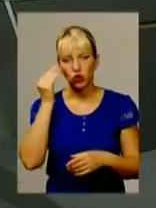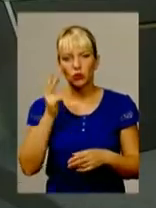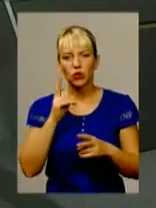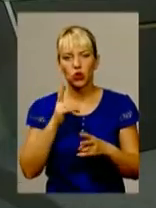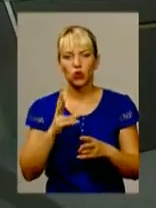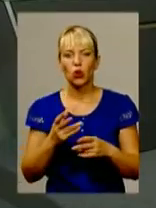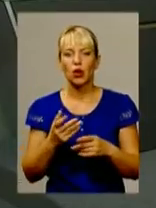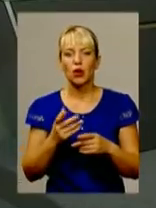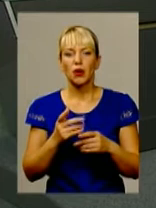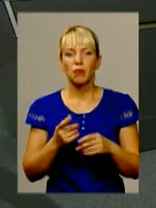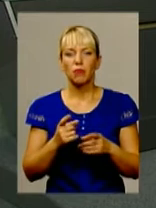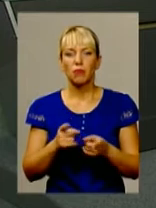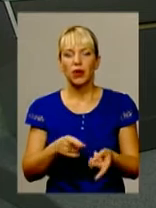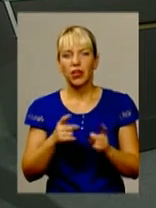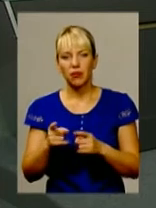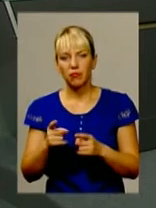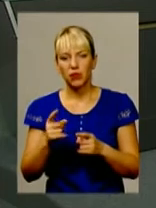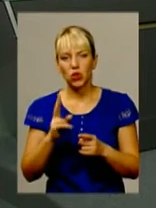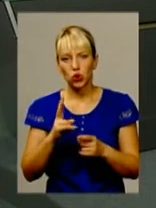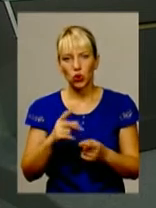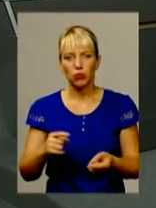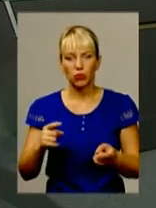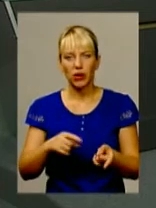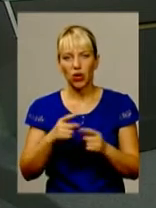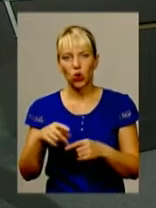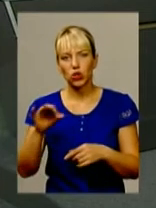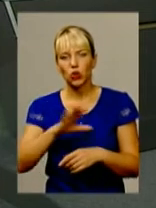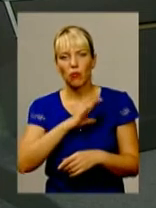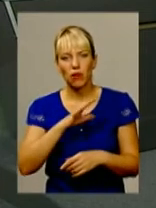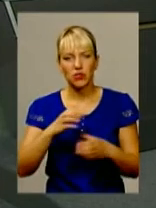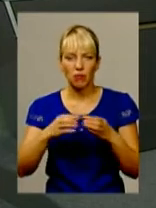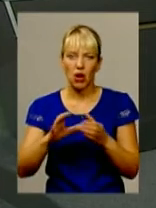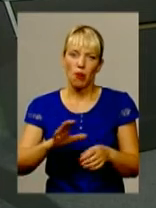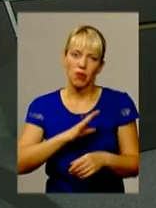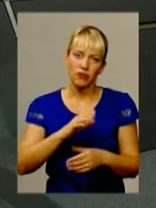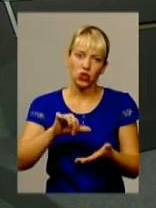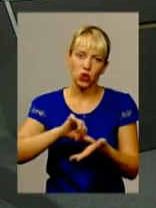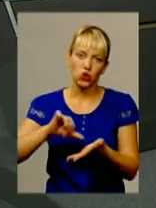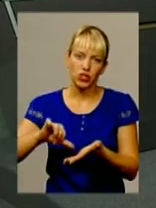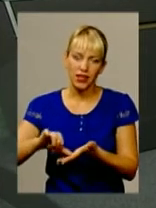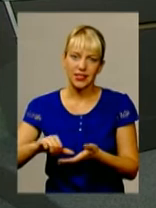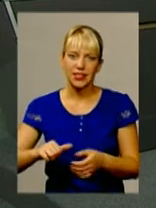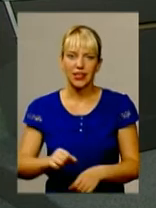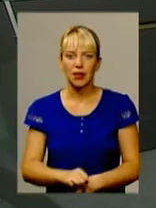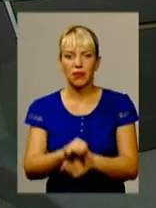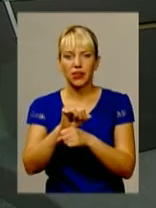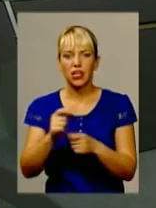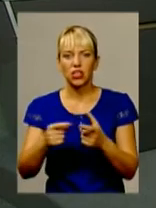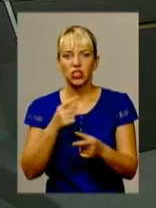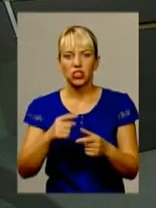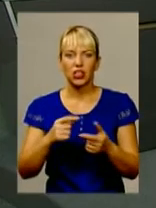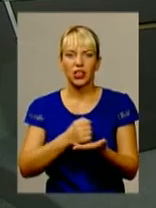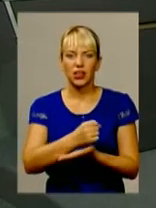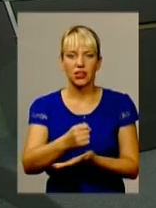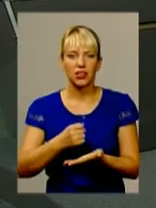більше від переходу до тих чи інших партій? Колишні учасники Революції Гідності, чи кандидати в місцеве самоврядування?